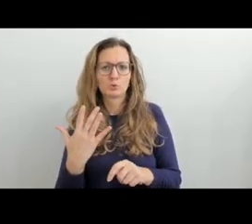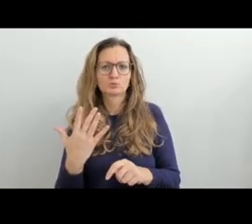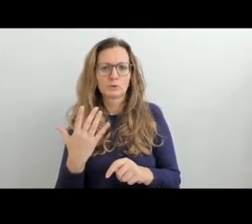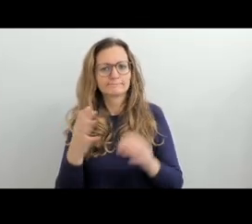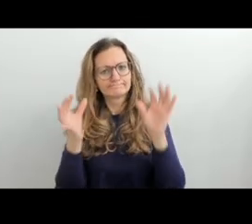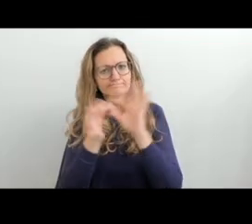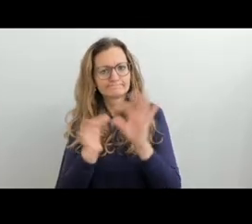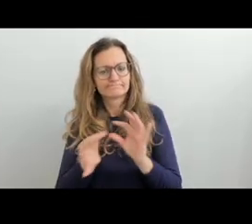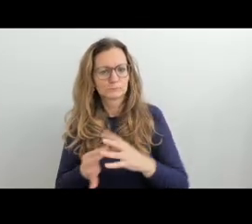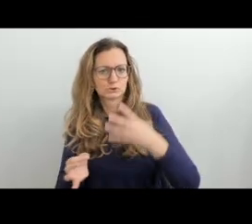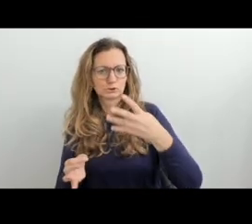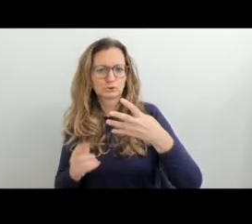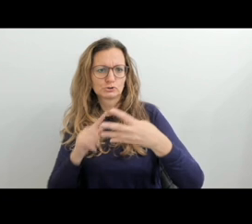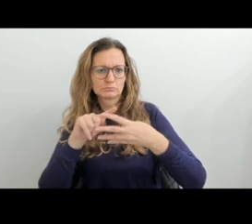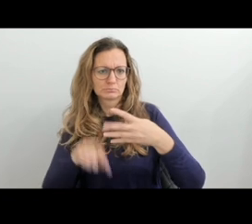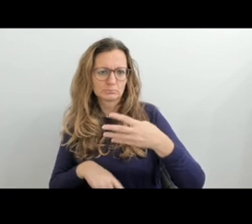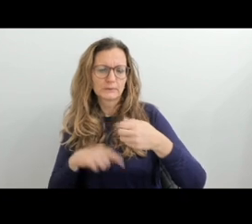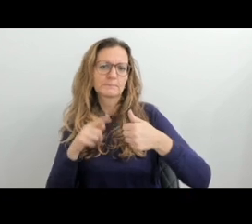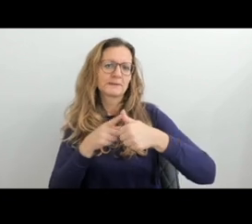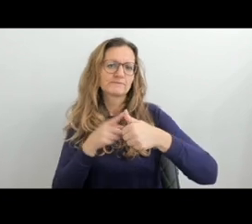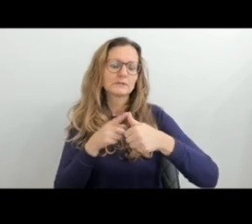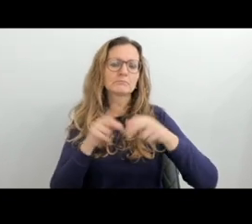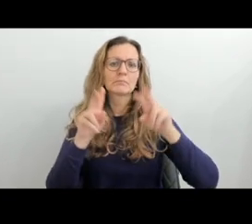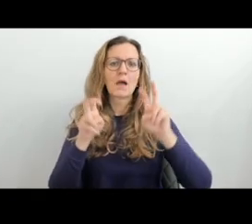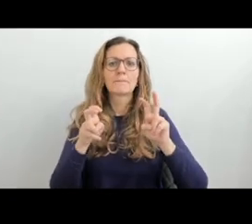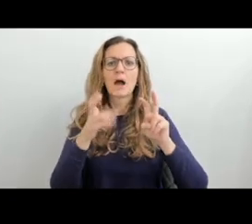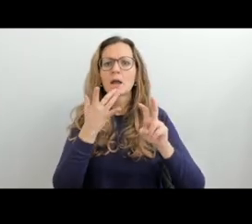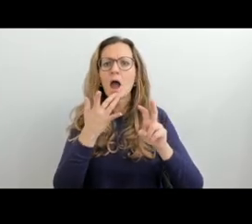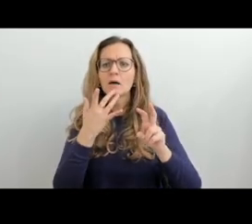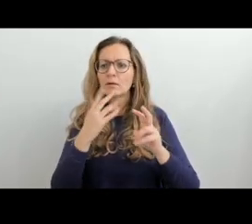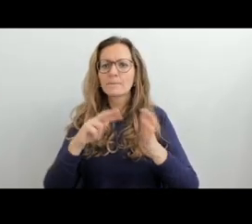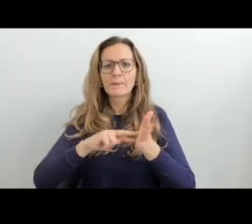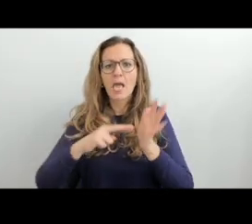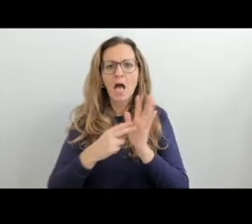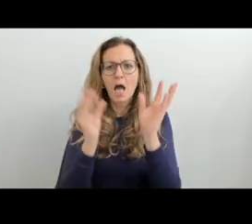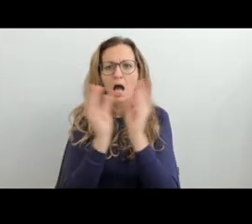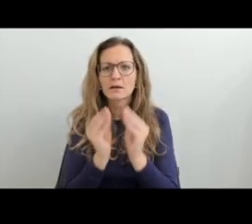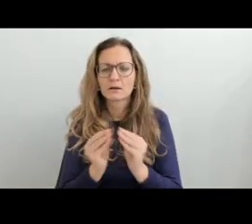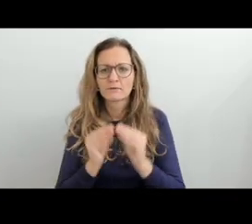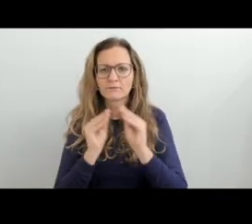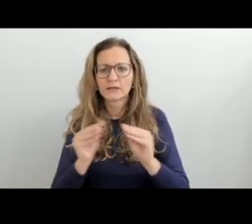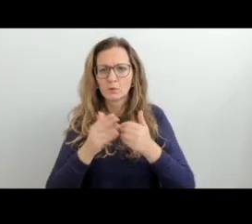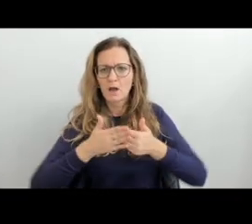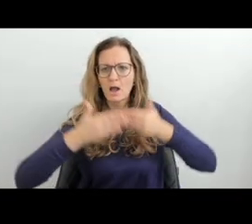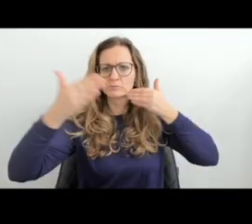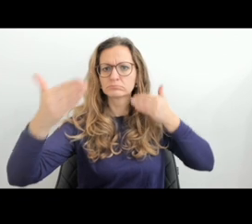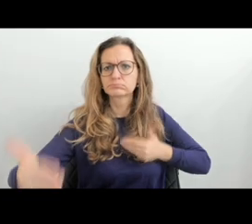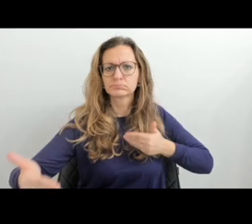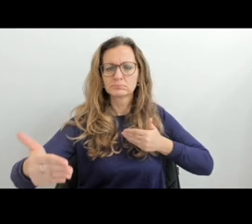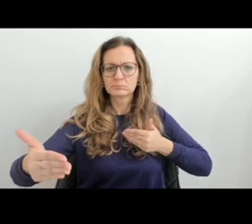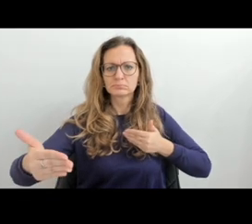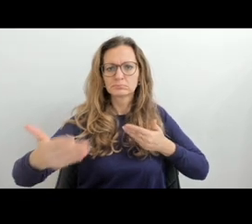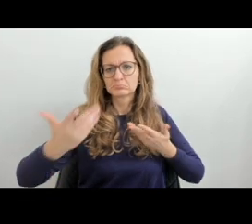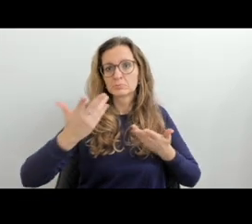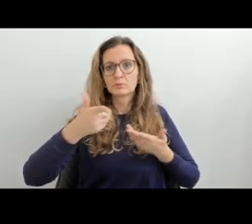Obsahují typy a doporučení pro výuku. První z těch čtyř kapitol se věnuje tomu, jak